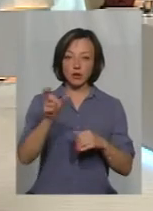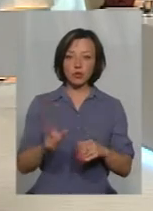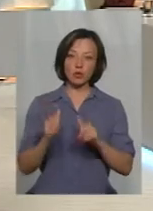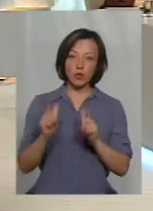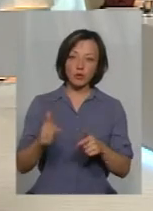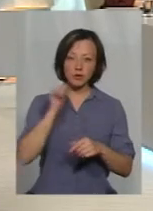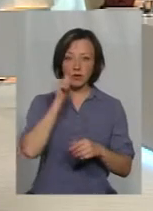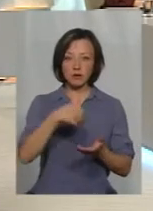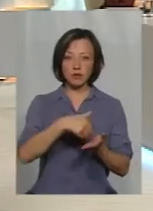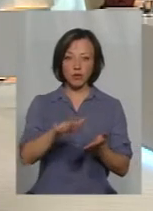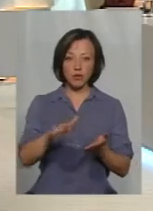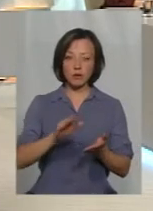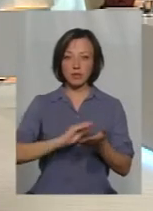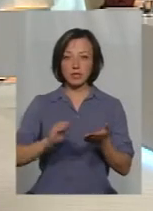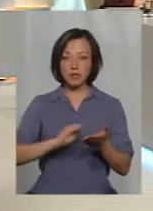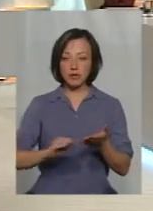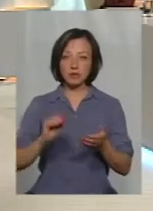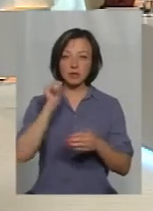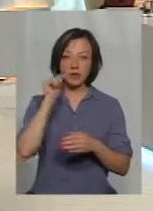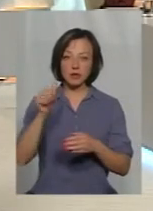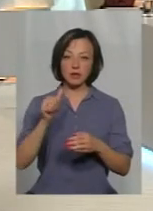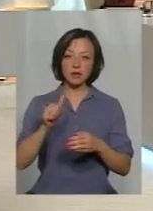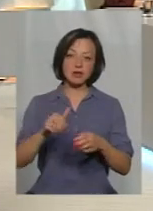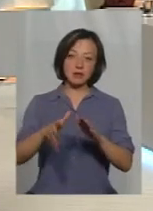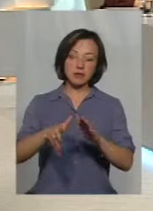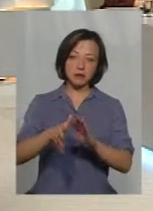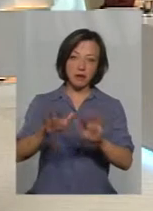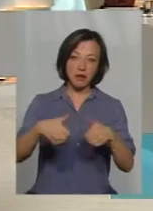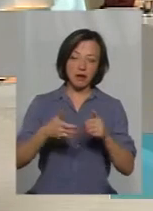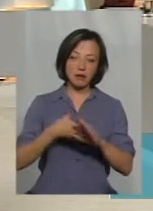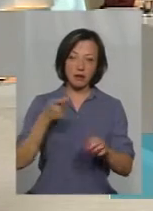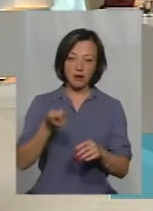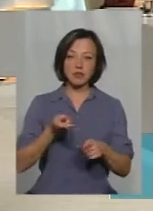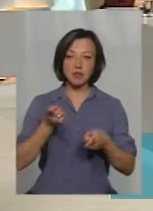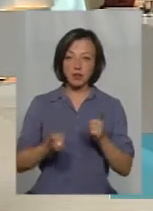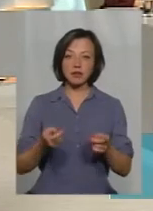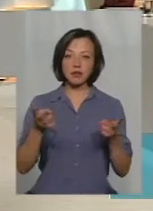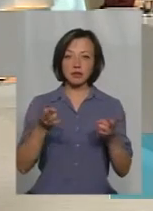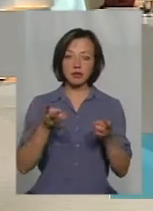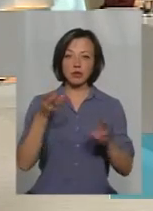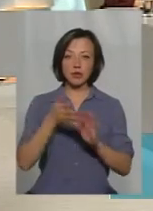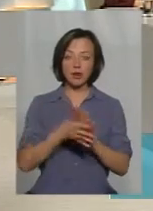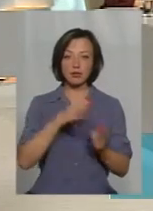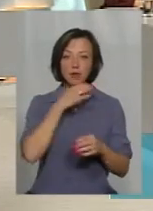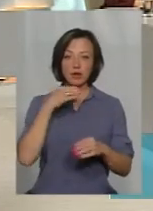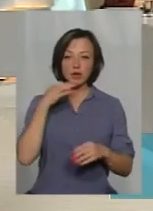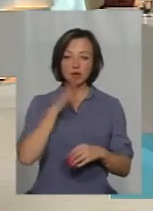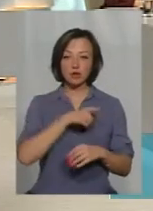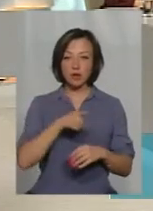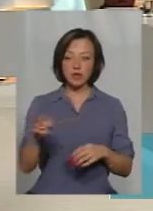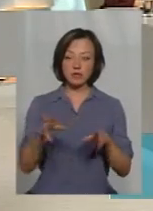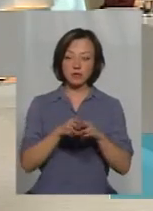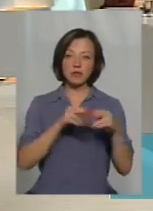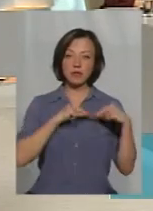погодила, завтра відмовилась, письмово написала, завтра відкликає свою заяву. Звичайно, теж потрачено дуже було багато часу і